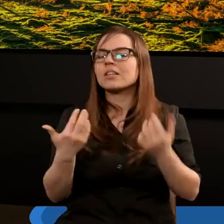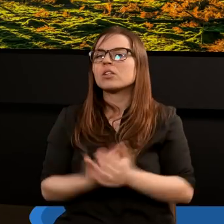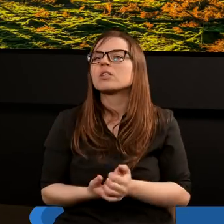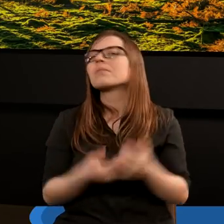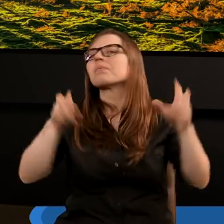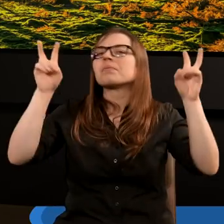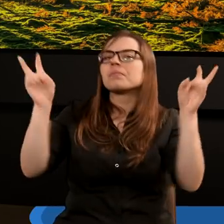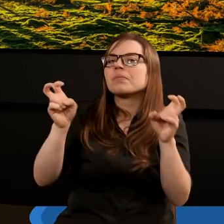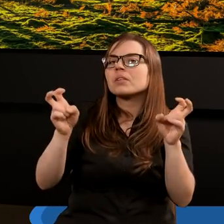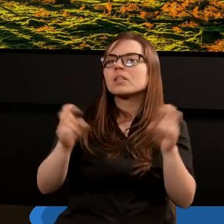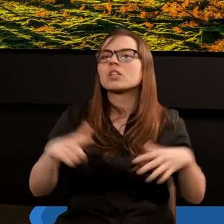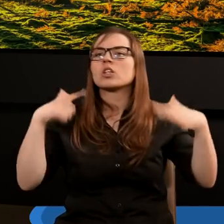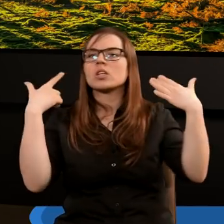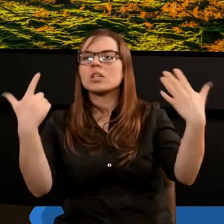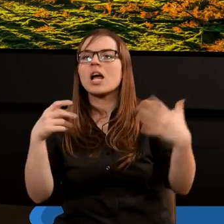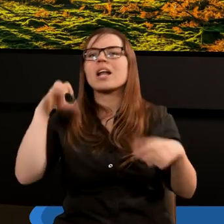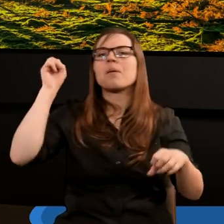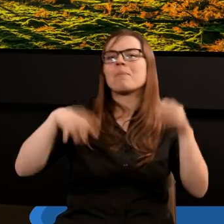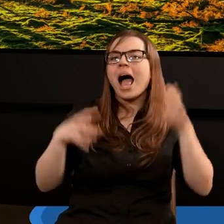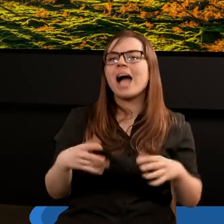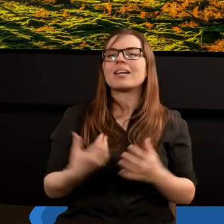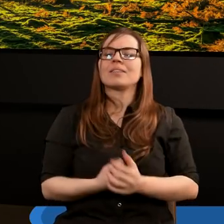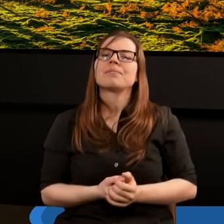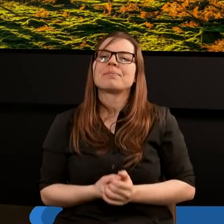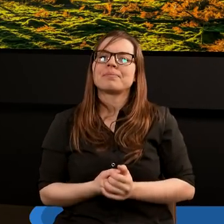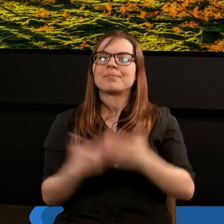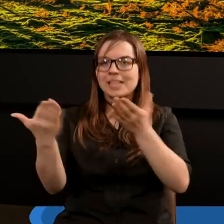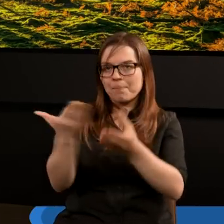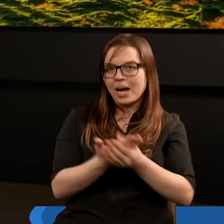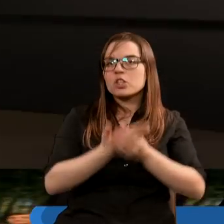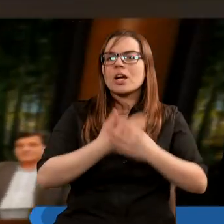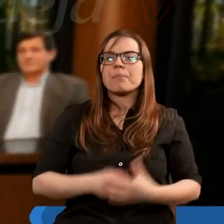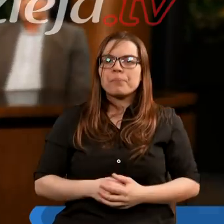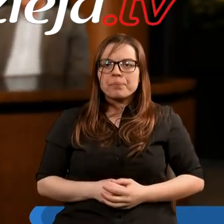tydzień. Będzie on nosiło tytuł Siedem plag ostatecznych. Zapraszam.